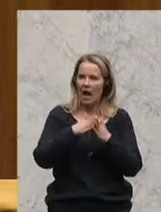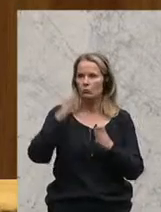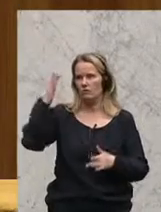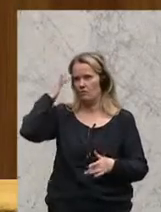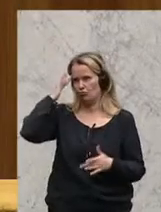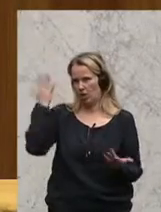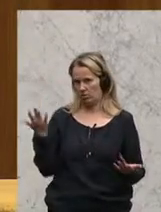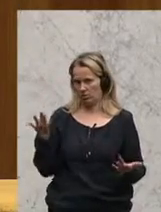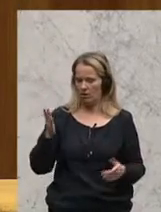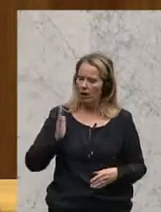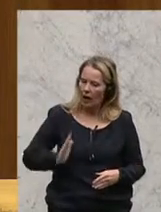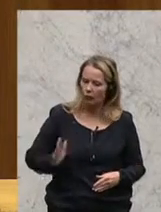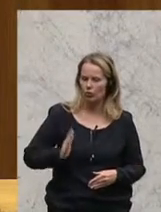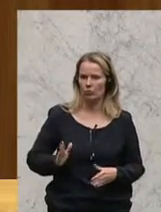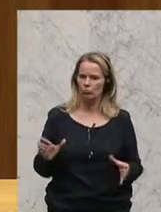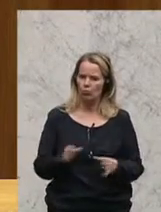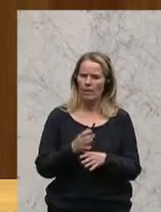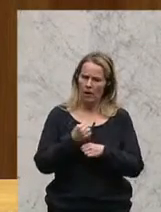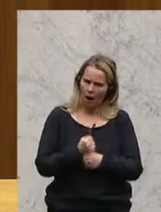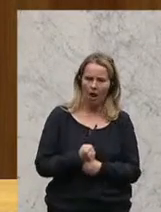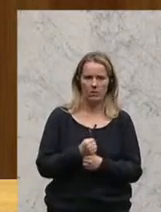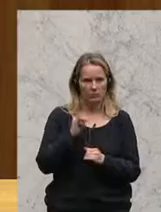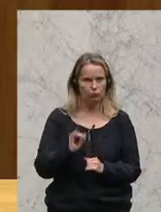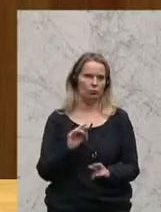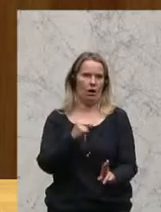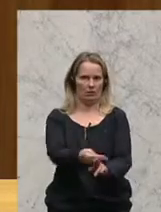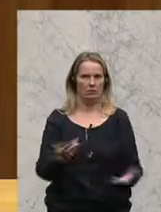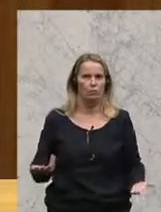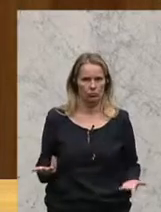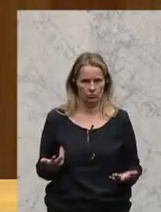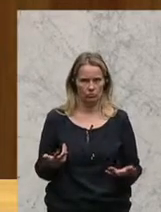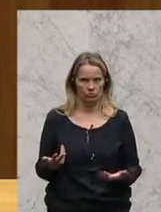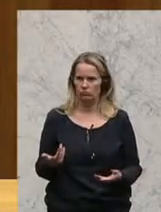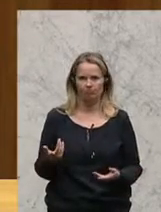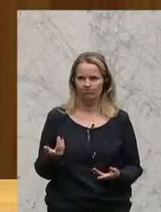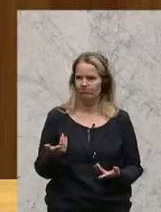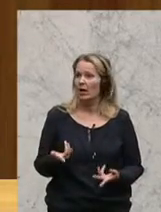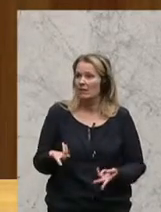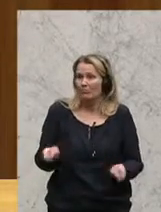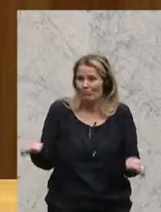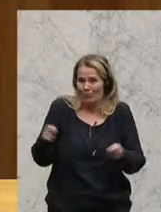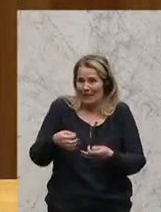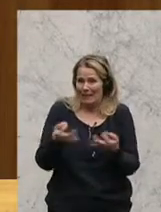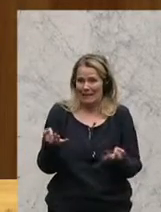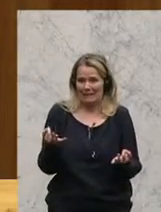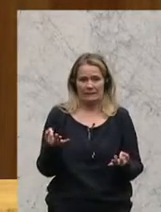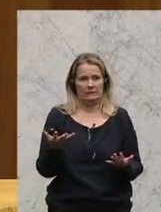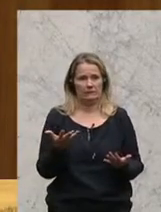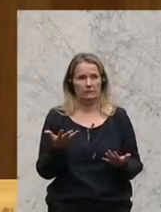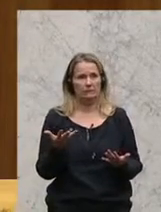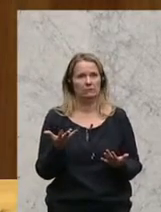mit Anstand und mit Zusammenhalt zu reagieren. Es hilft uns nicht, wenn wir sozusagen